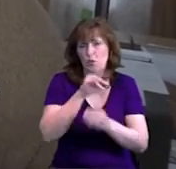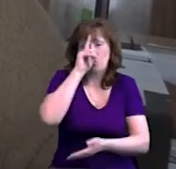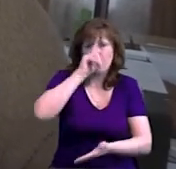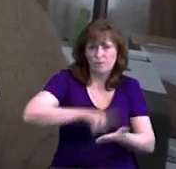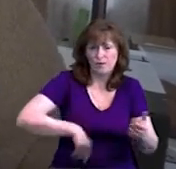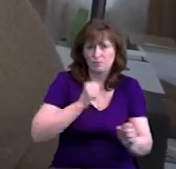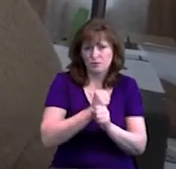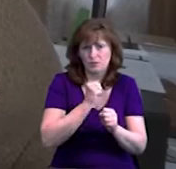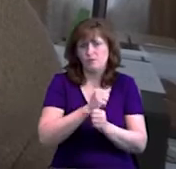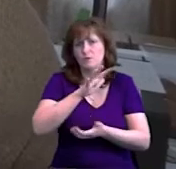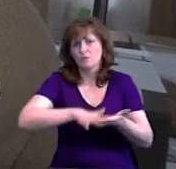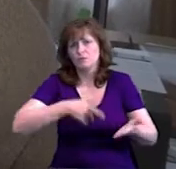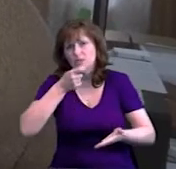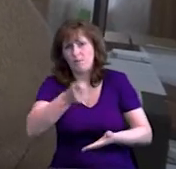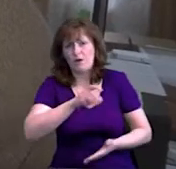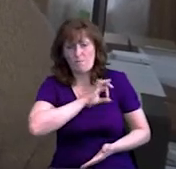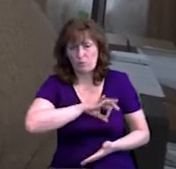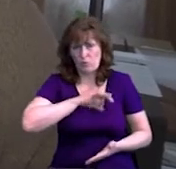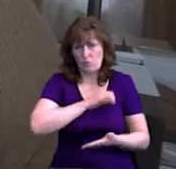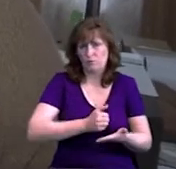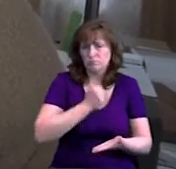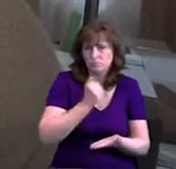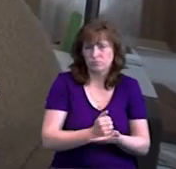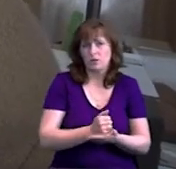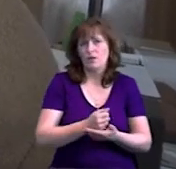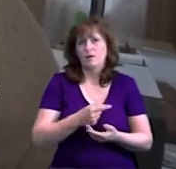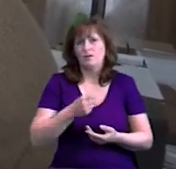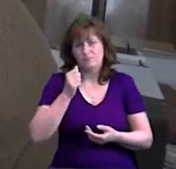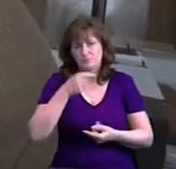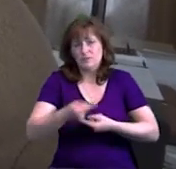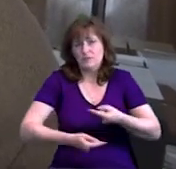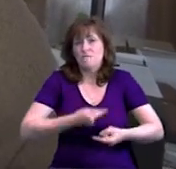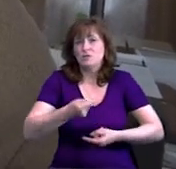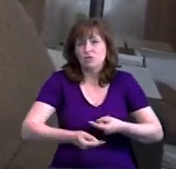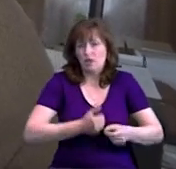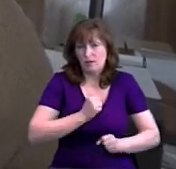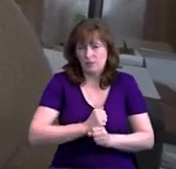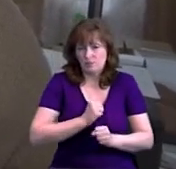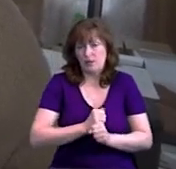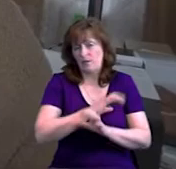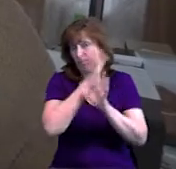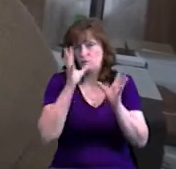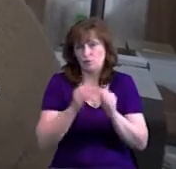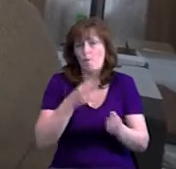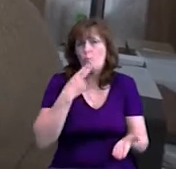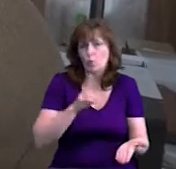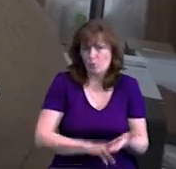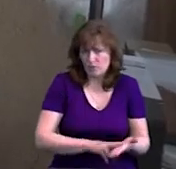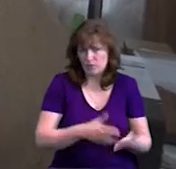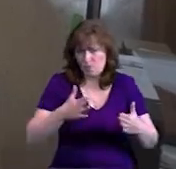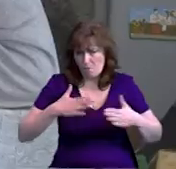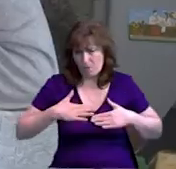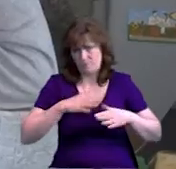заяви робимо у нотаріальні роботи, завіщання робимо, прописку ми